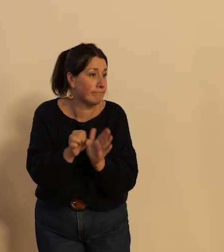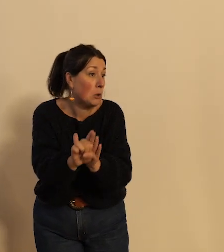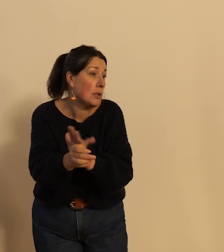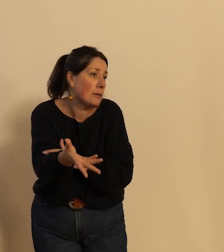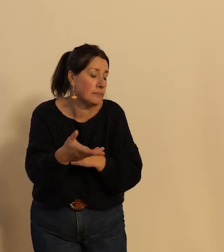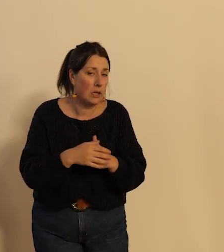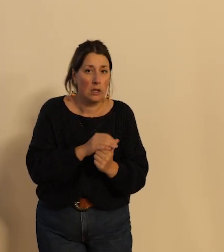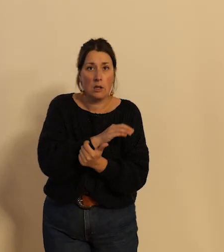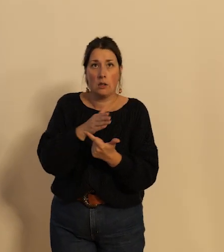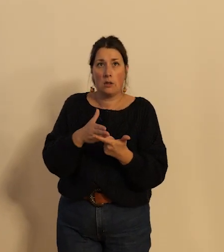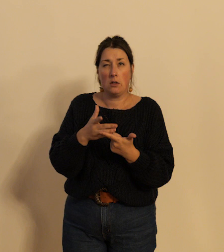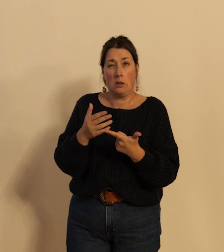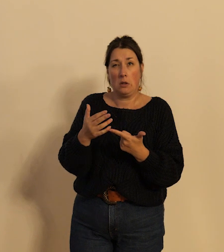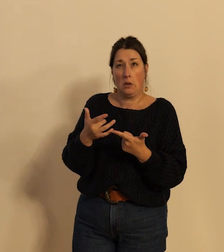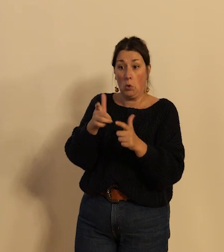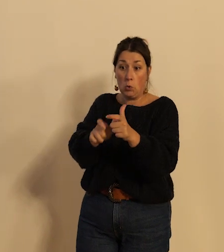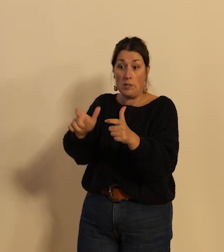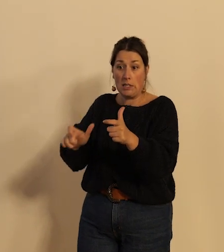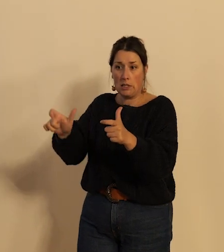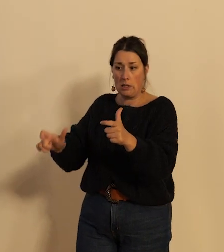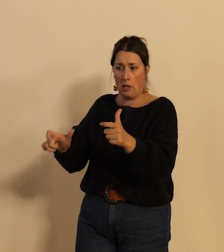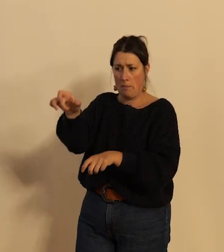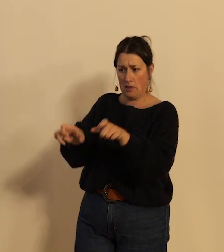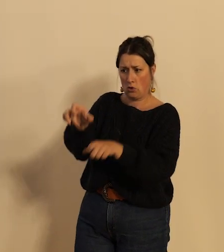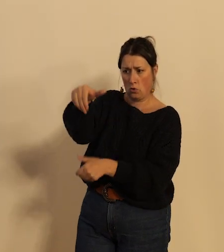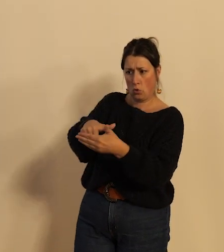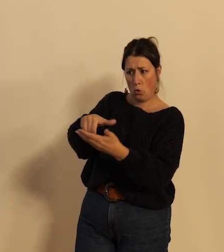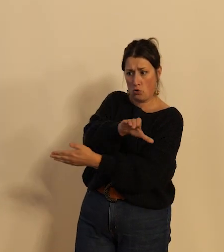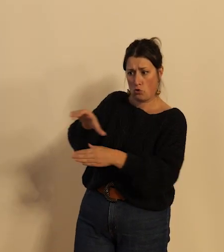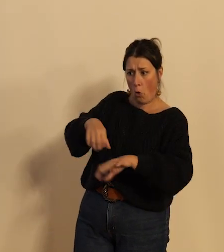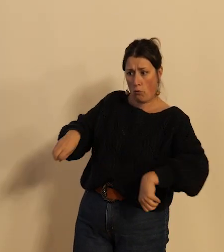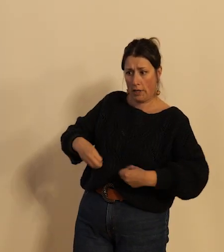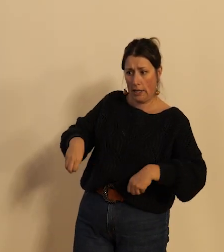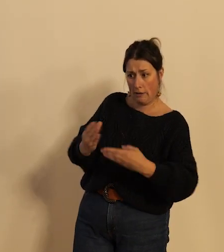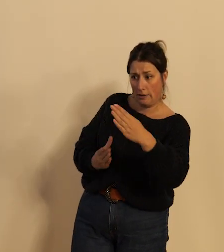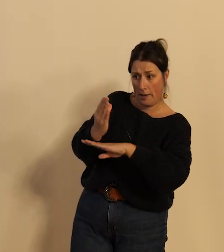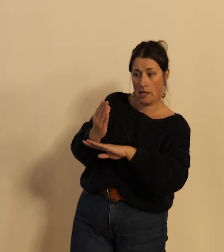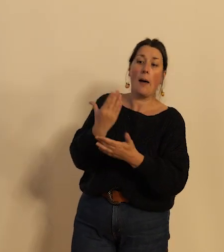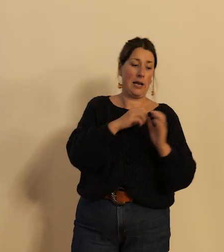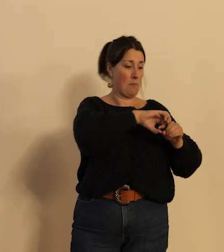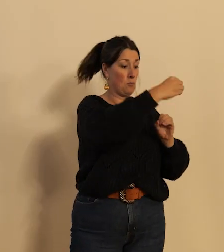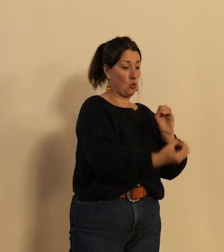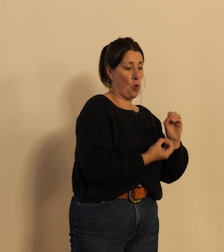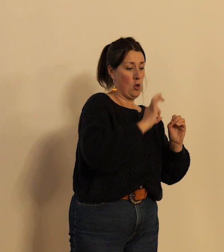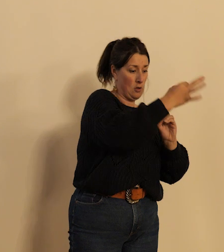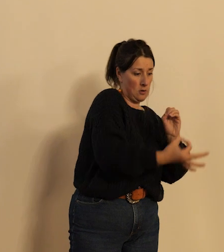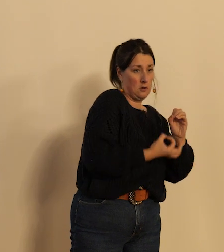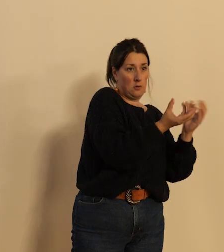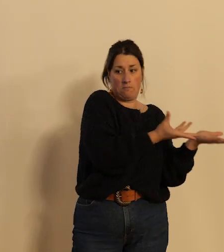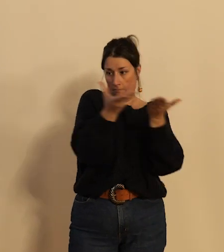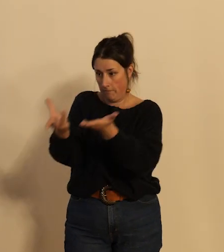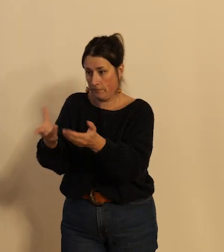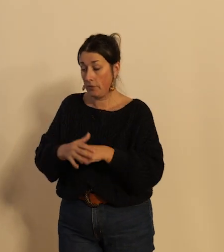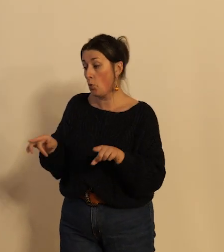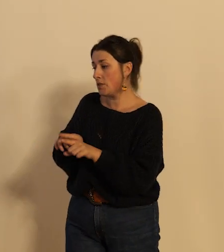des usines de plus de 100 ouvriers et puis après une distribution soit